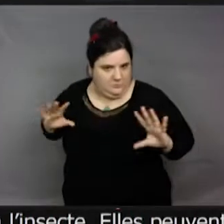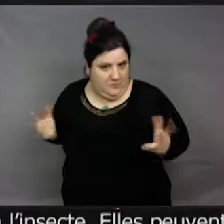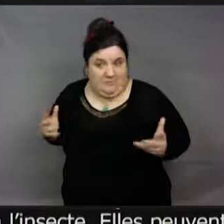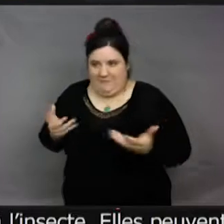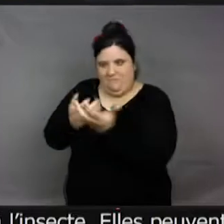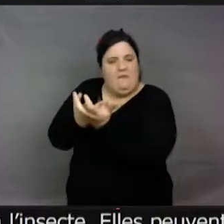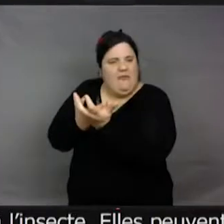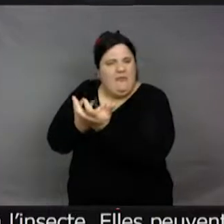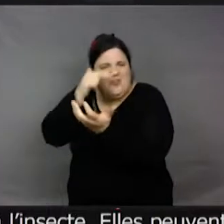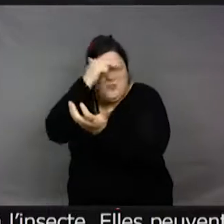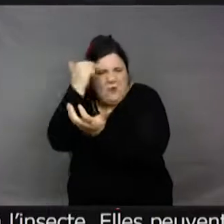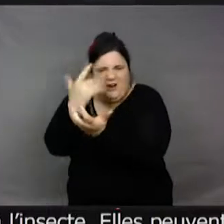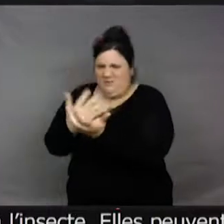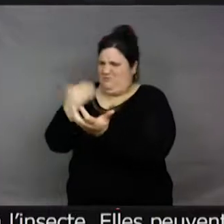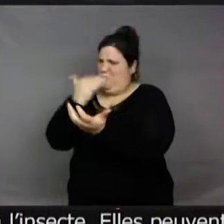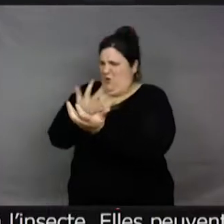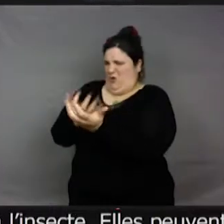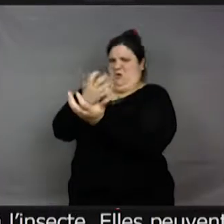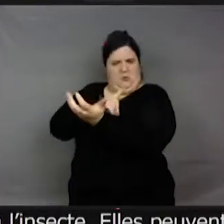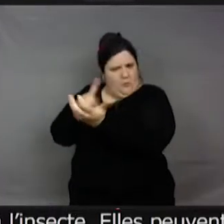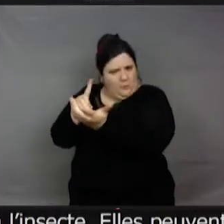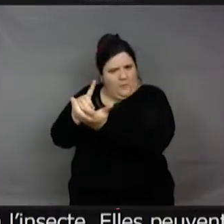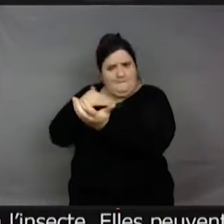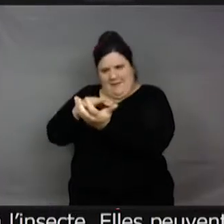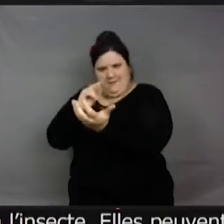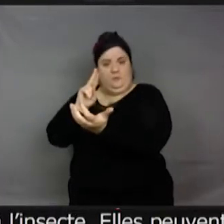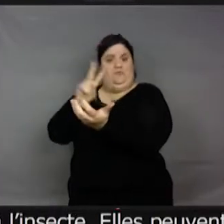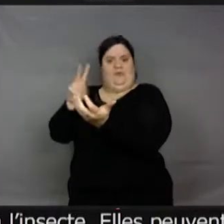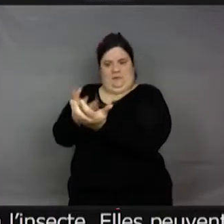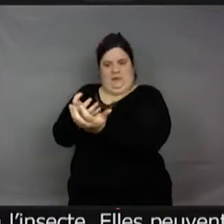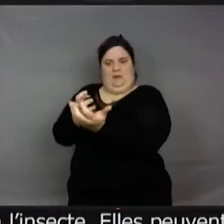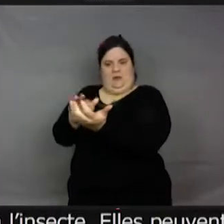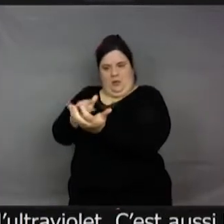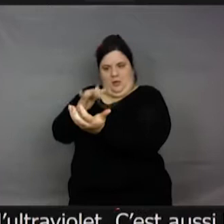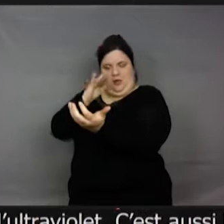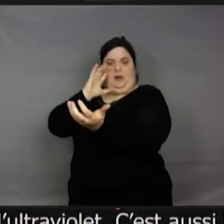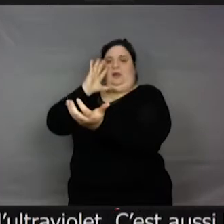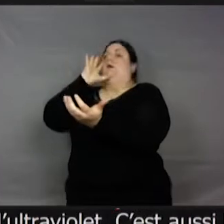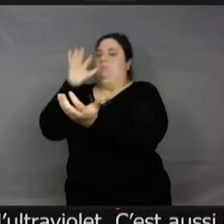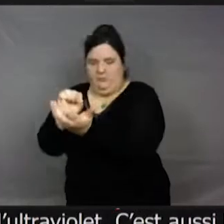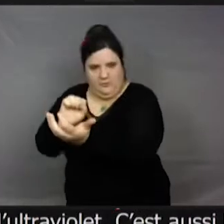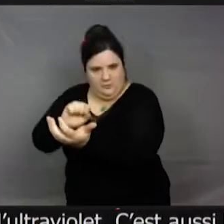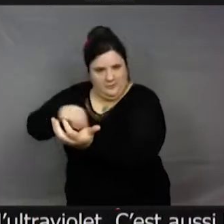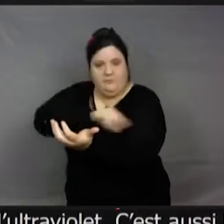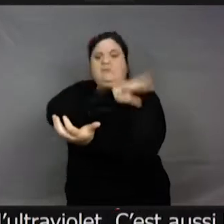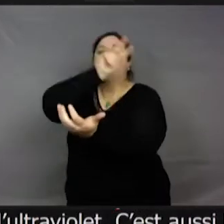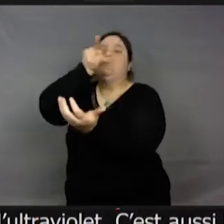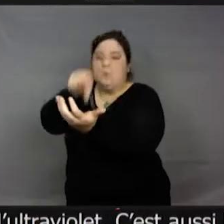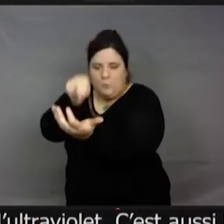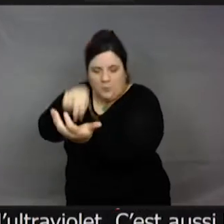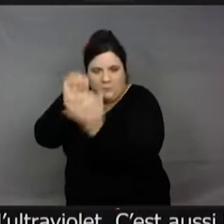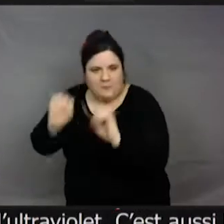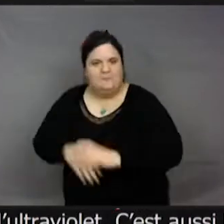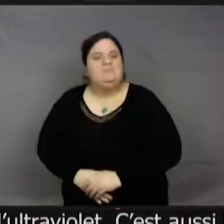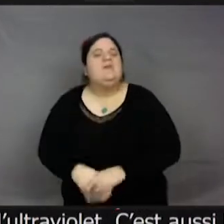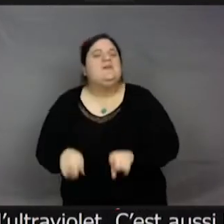Et c'est aussi le cas pour les papillons qui volent la nuit parce que la nuit, il y a plein de papillons. Vous vous souvenez, tout à'heure,'ai dit qu'il y plus de 4 000 espèces